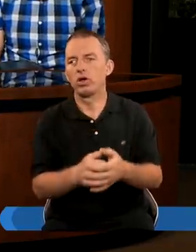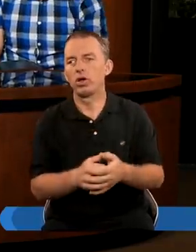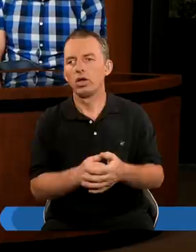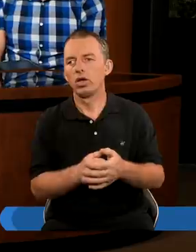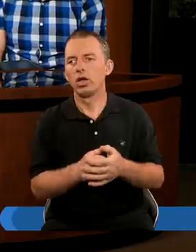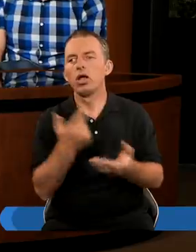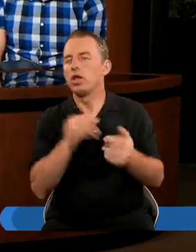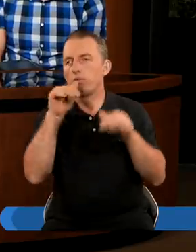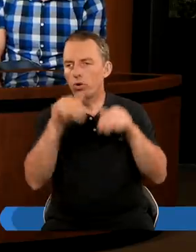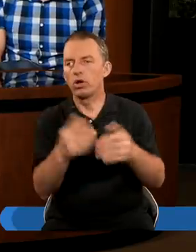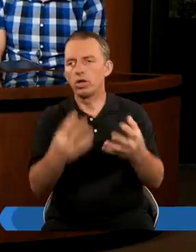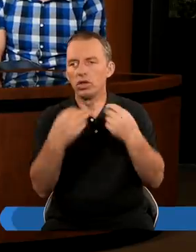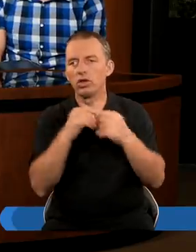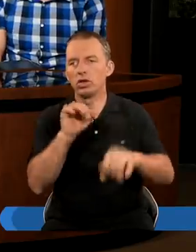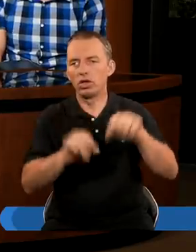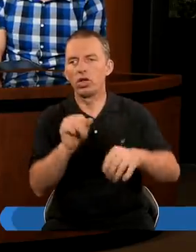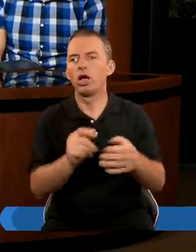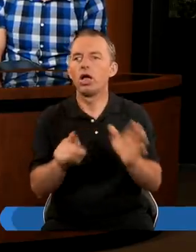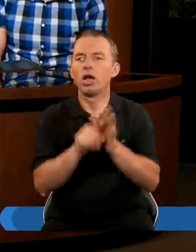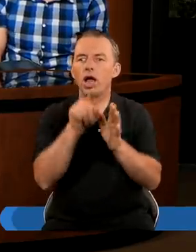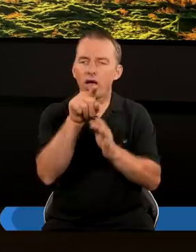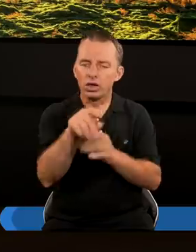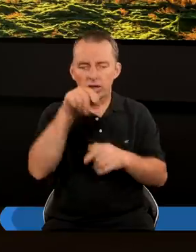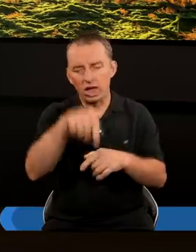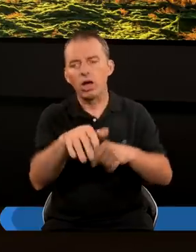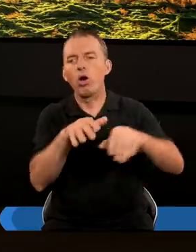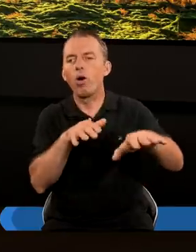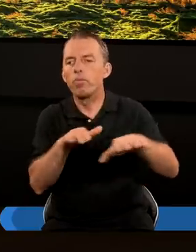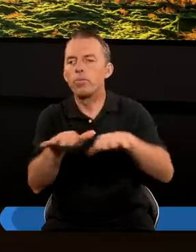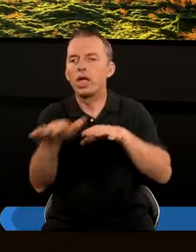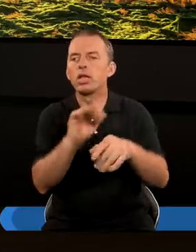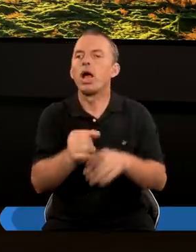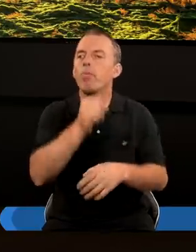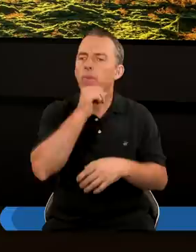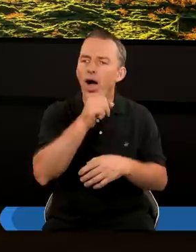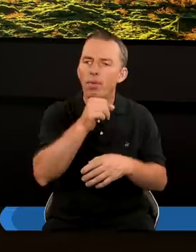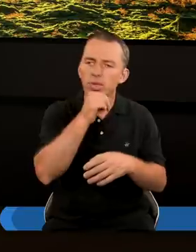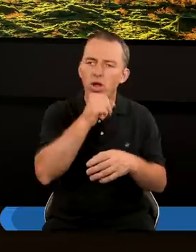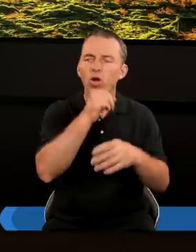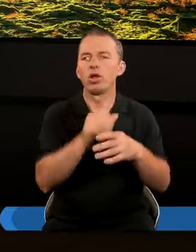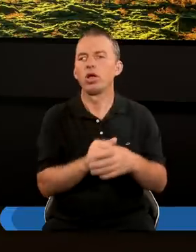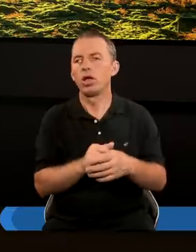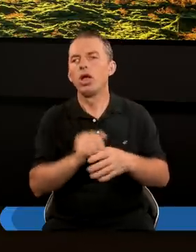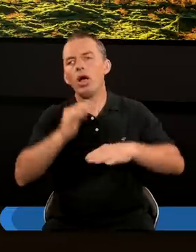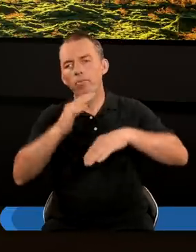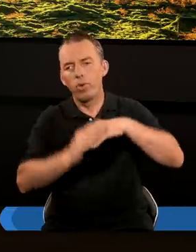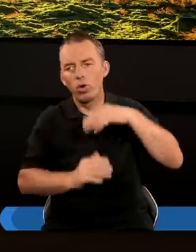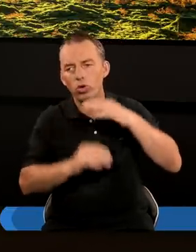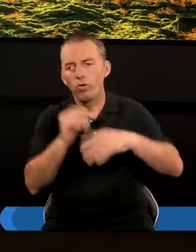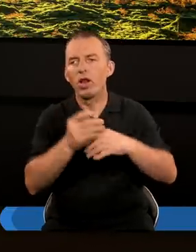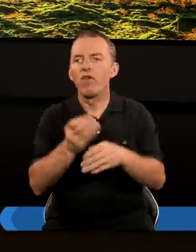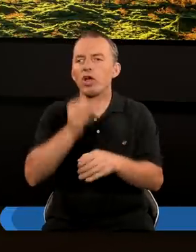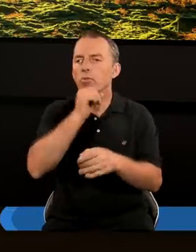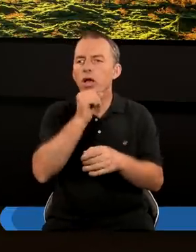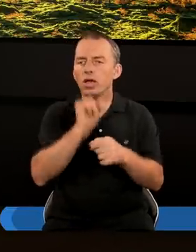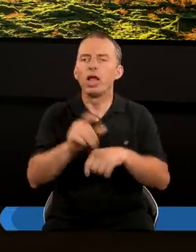czego Żeby nie mógł dotknąć sąd I dlatego od tego miejsca Babylon I budowanie